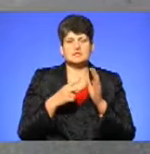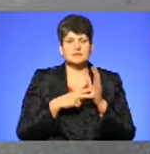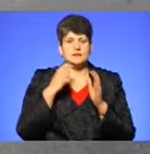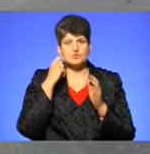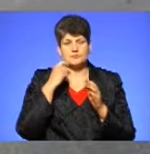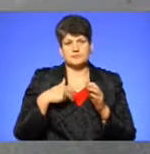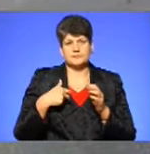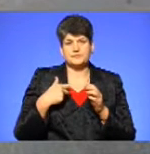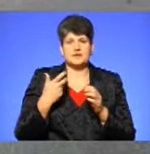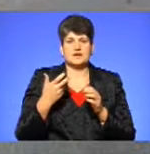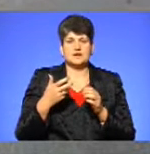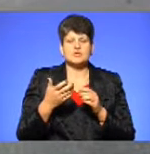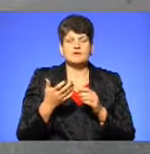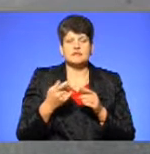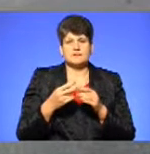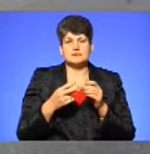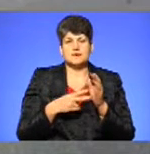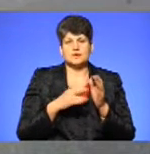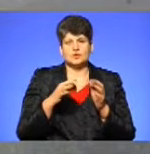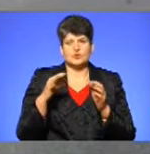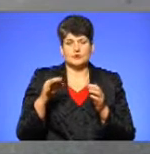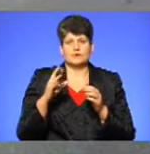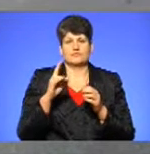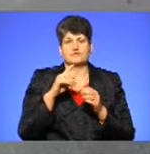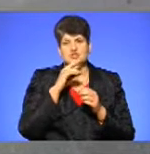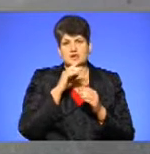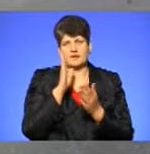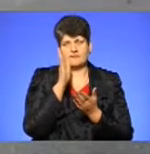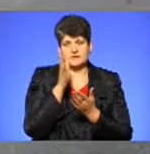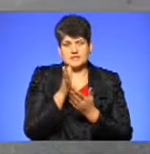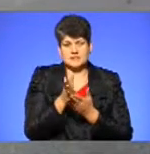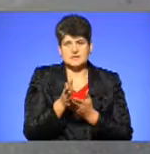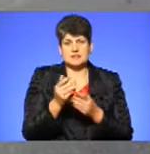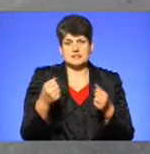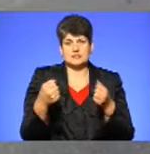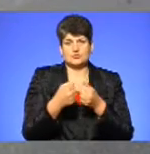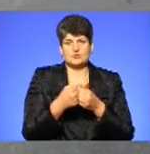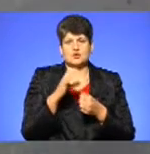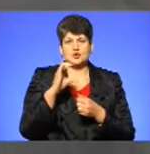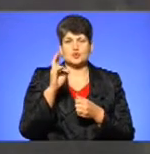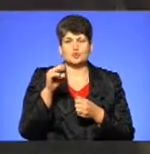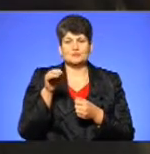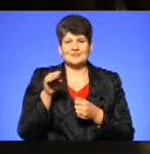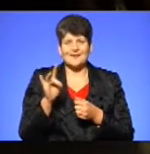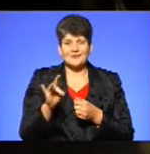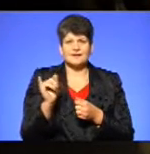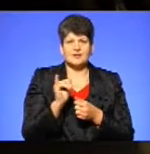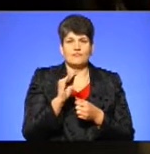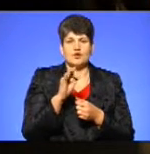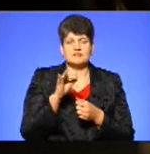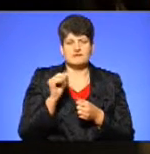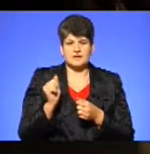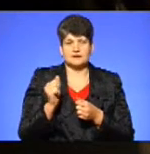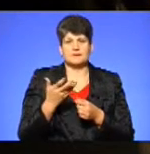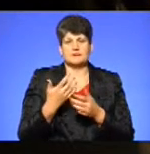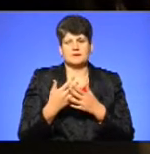Заліщиків. Близько 16.00 на автодорозі Доманово-Коваль-Чернівці-Треблечі зіткнулися скутер та вольцваген. На Борщівщині близько